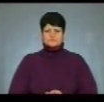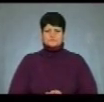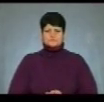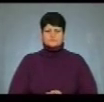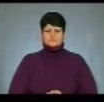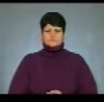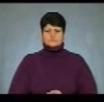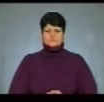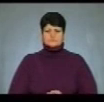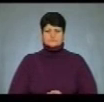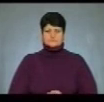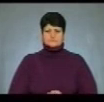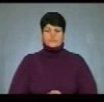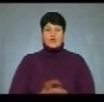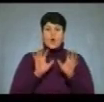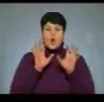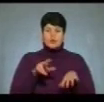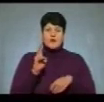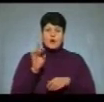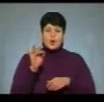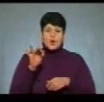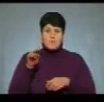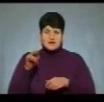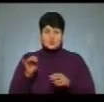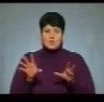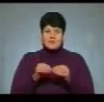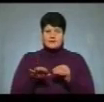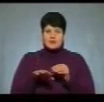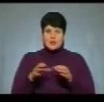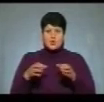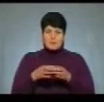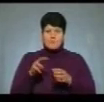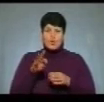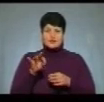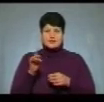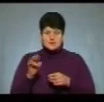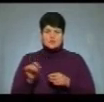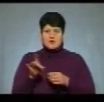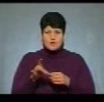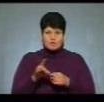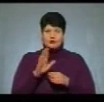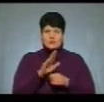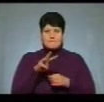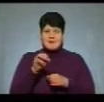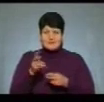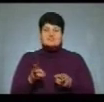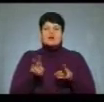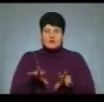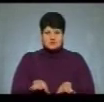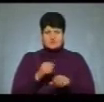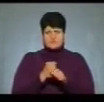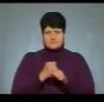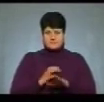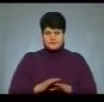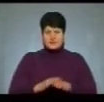Музика Голова Коропецької об'єднаної територіальної громади Монастирського району Володимир Мельник залишився на посаді.